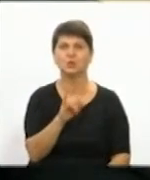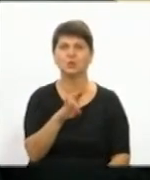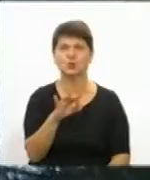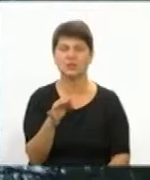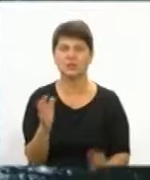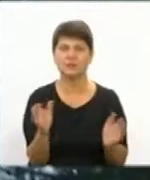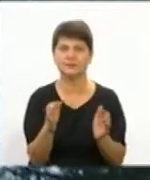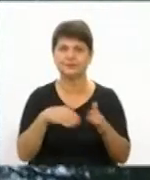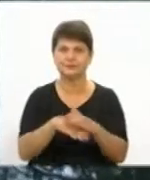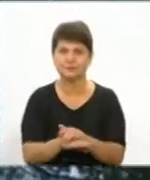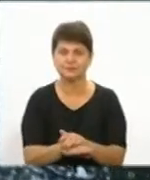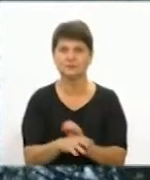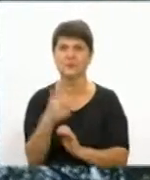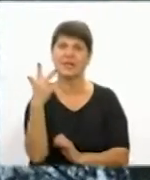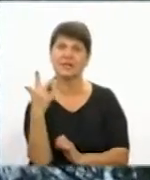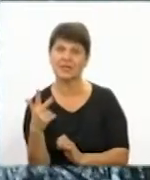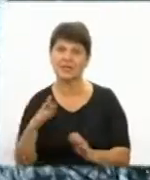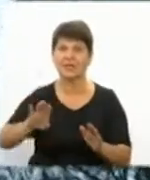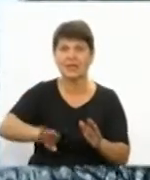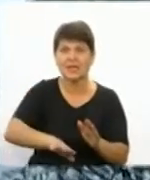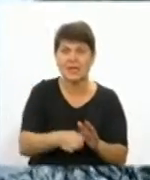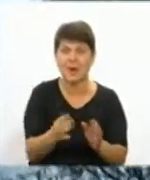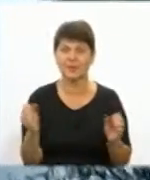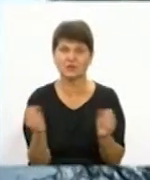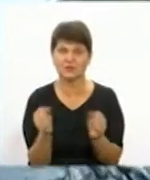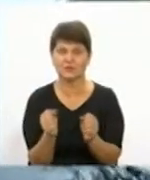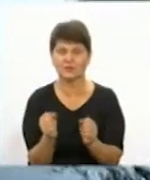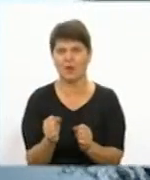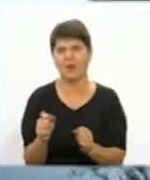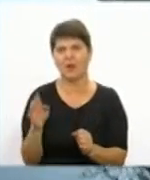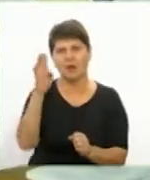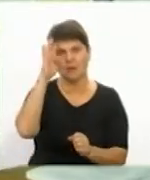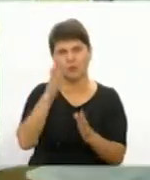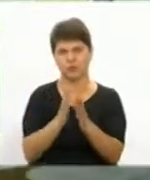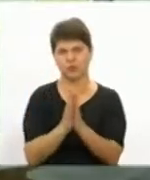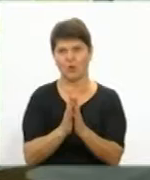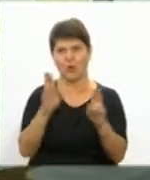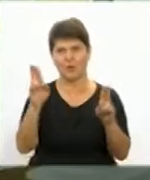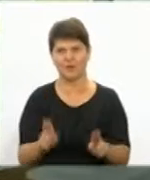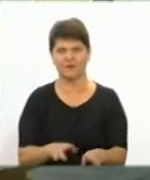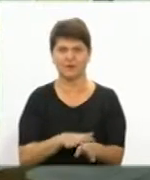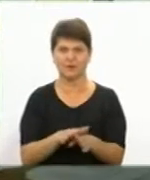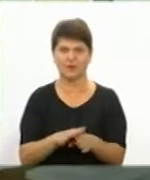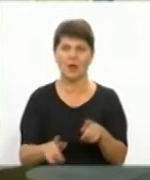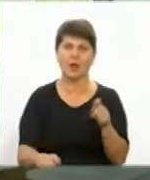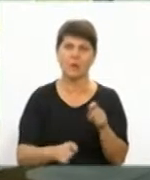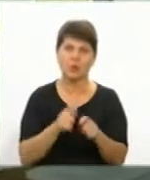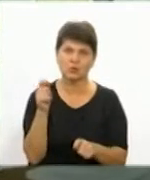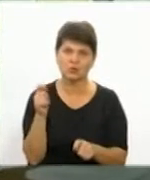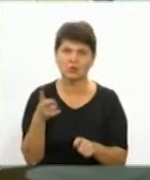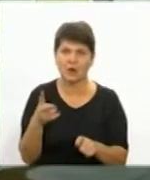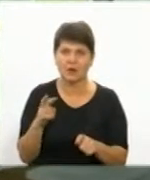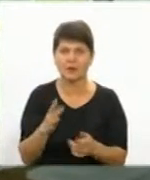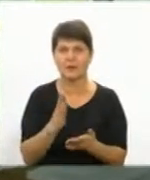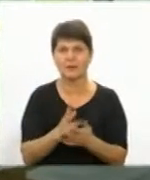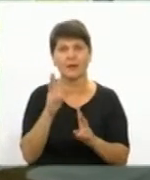цій водоймі три зимувальні ями. Чоловік відповідає за те, аби рибалки дотримувались правил. Порушення ловлять. Є такі, що